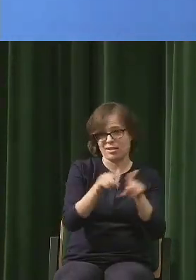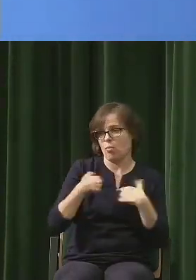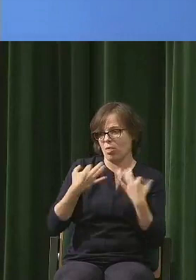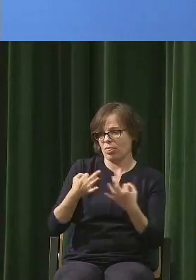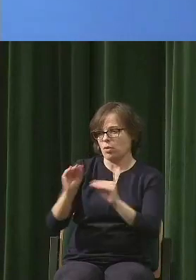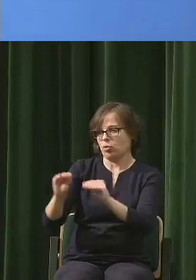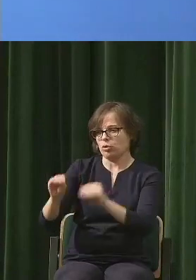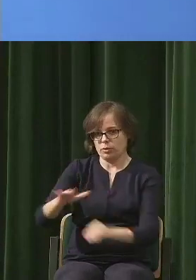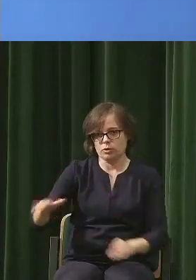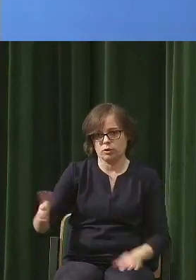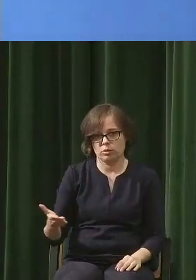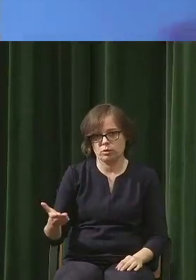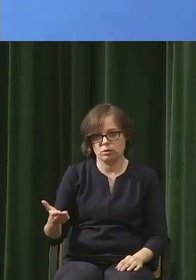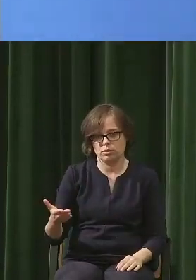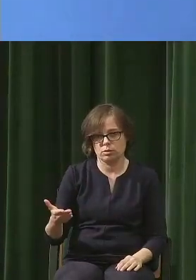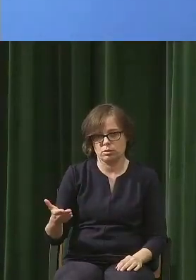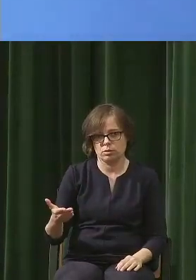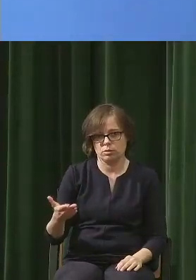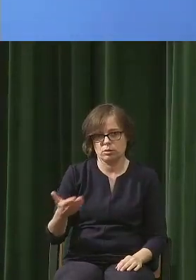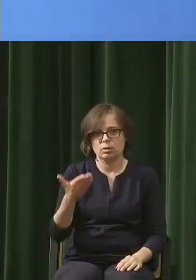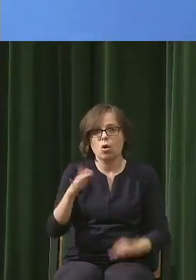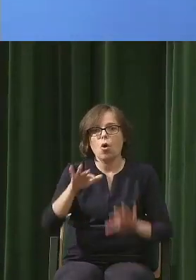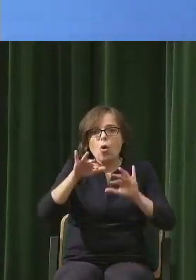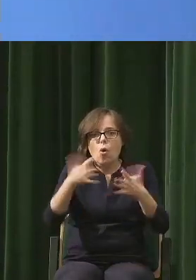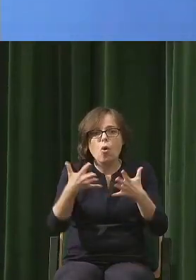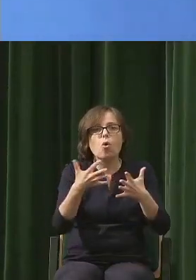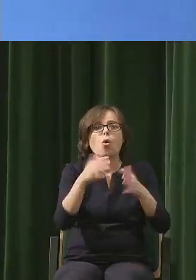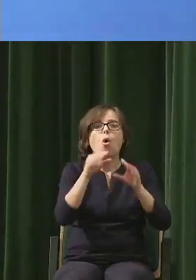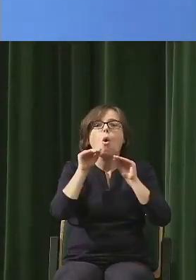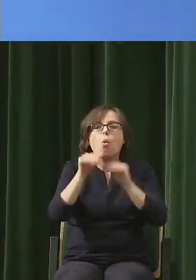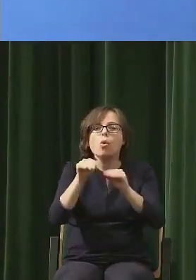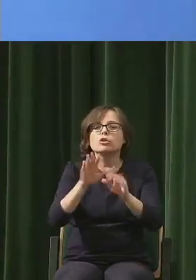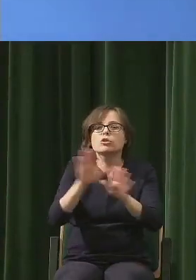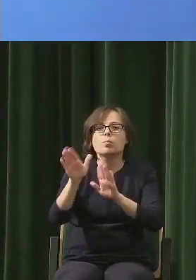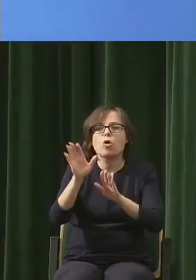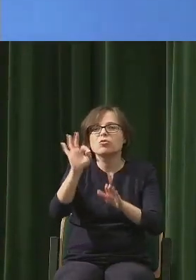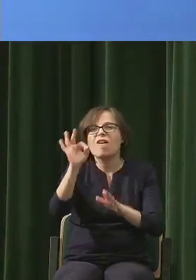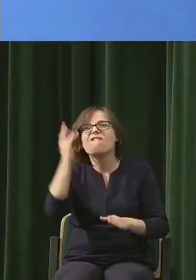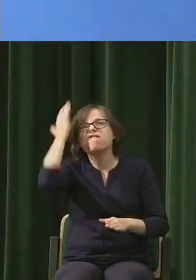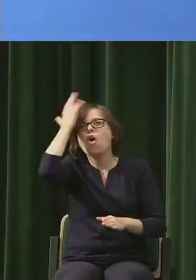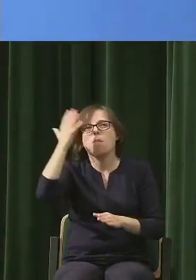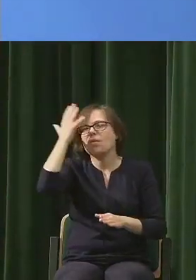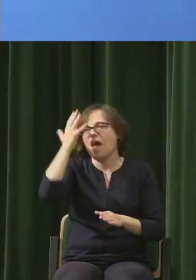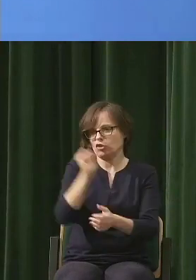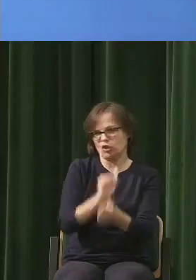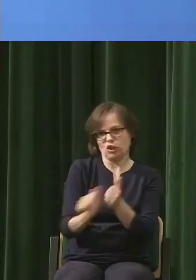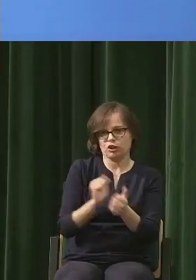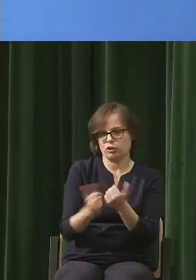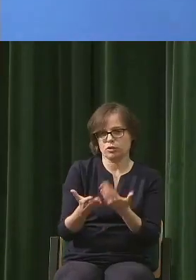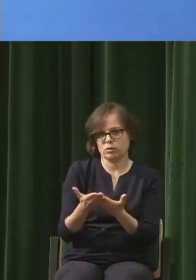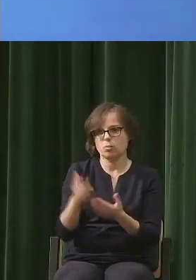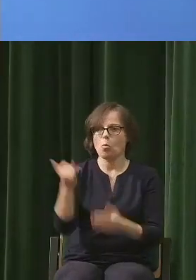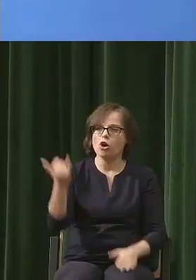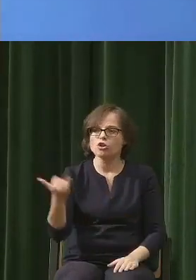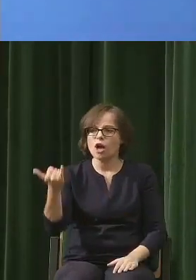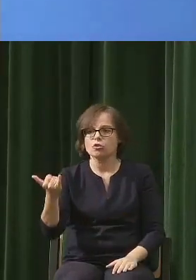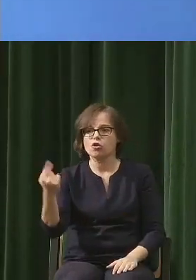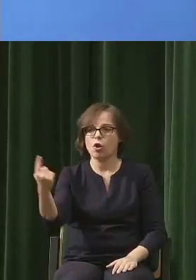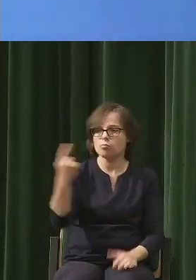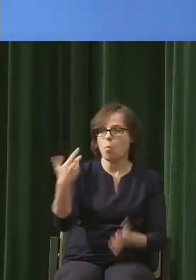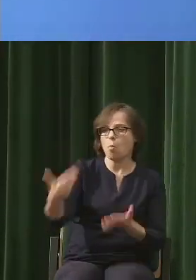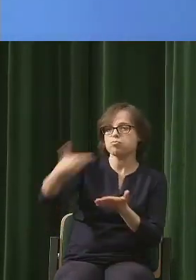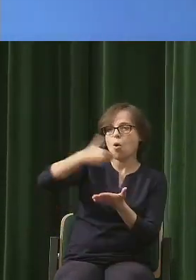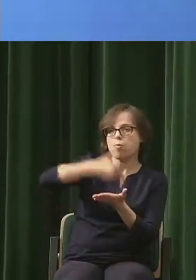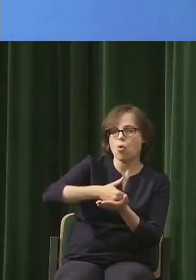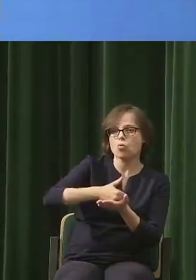wrażliwość człowieka, czy jego wyobraźnię, czy jakby wyobraźnię dziecka, który podchodzi, proponuje coś swojego, jest